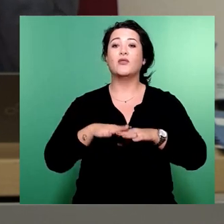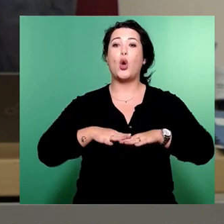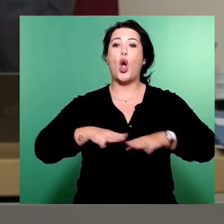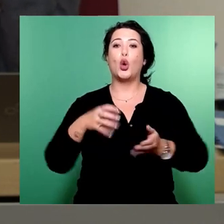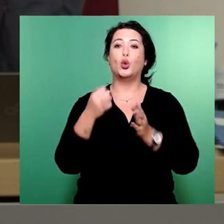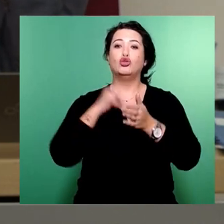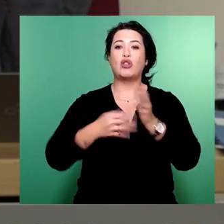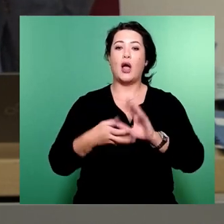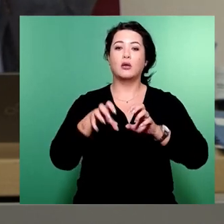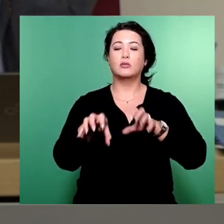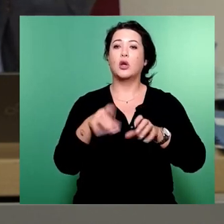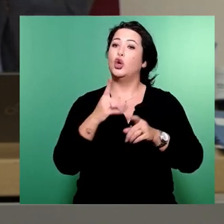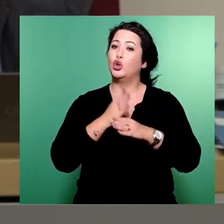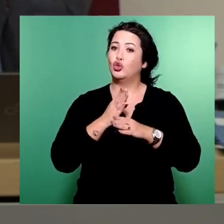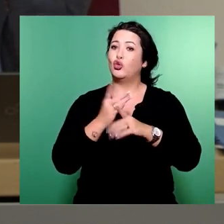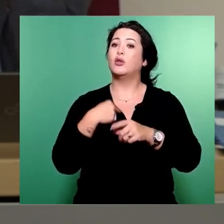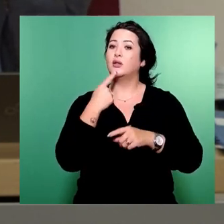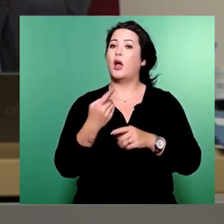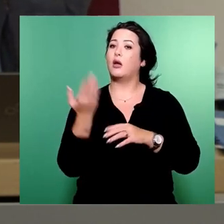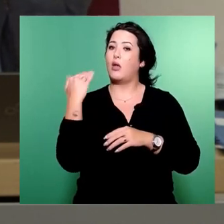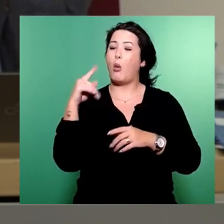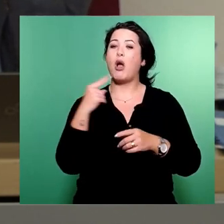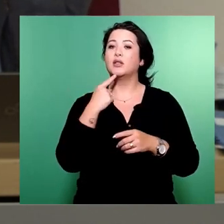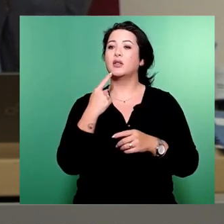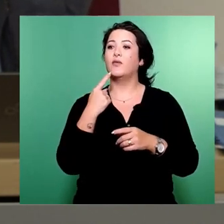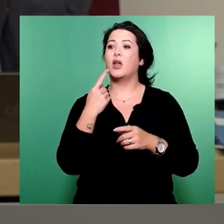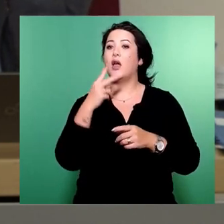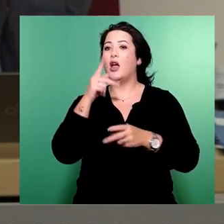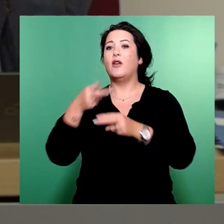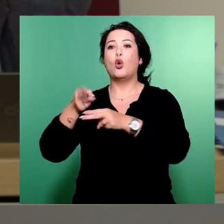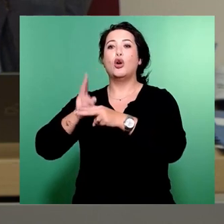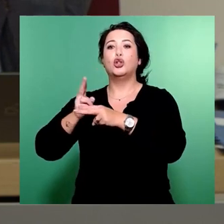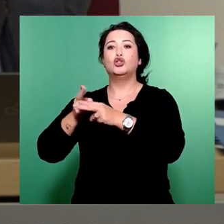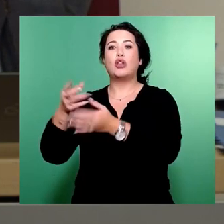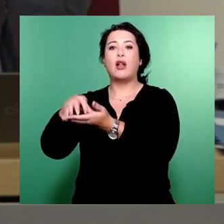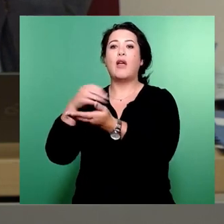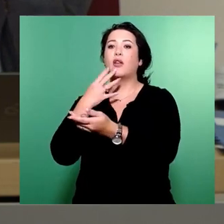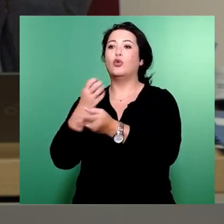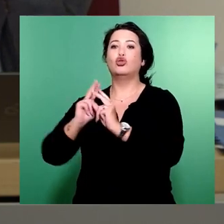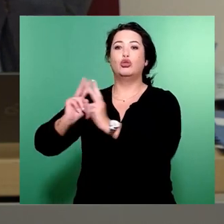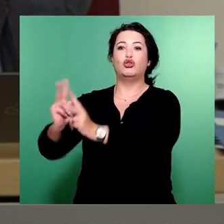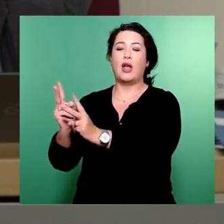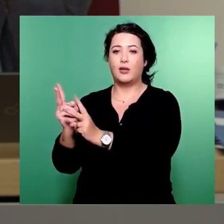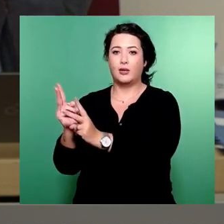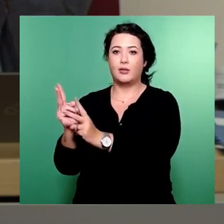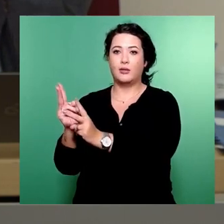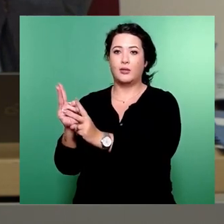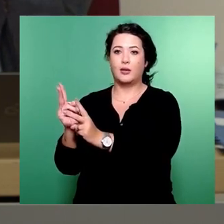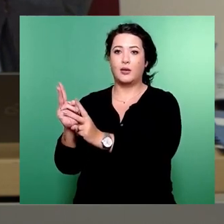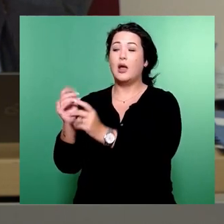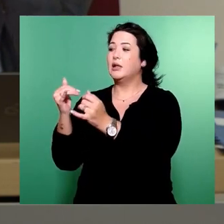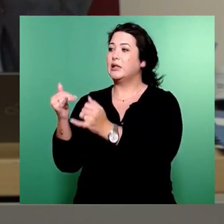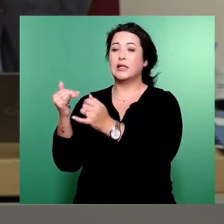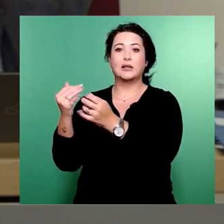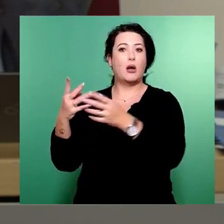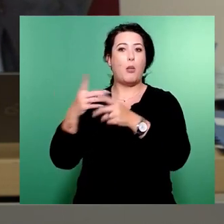war da eben auch vorgesehen, Stahl aus dem Stahlwerk Mariupol zu urtern. Das ist im Moment leider nicht mehr